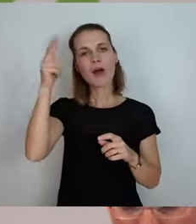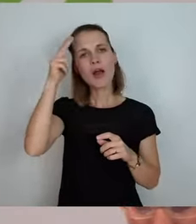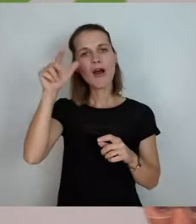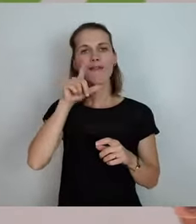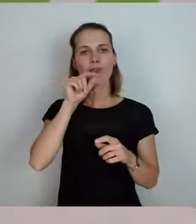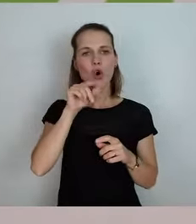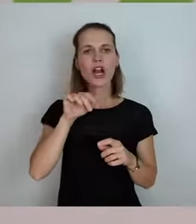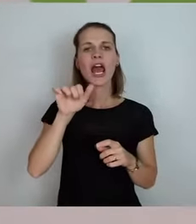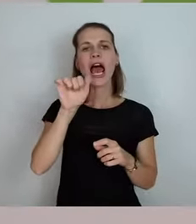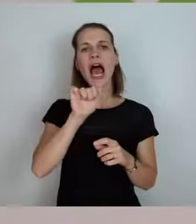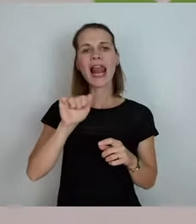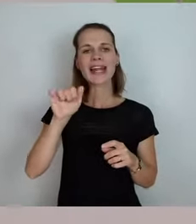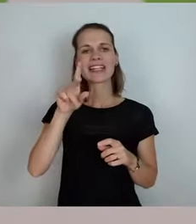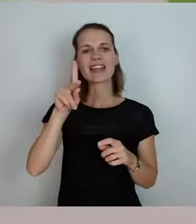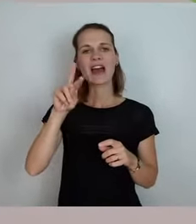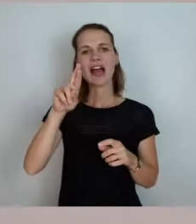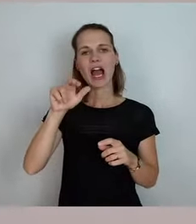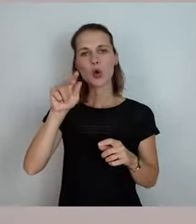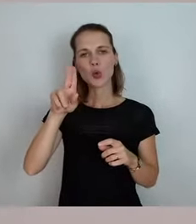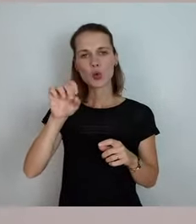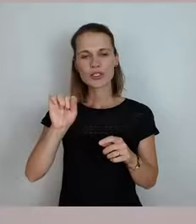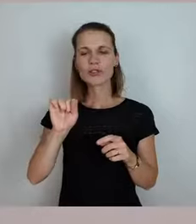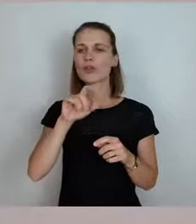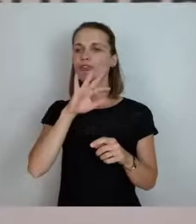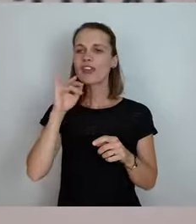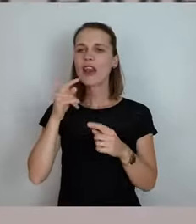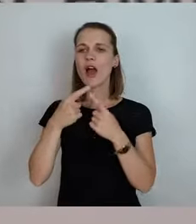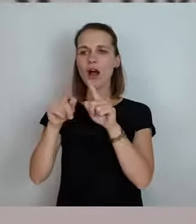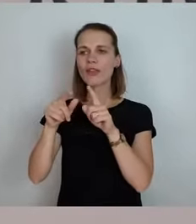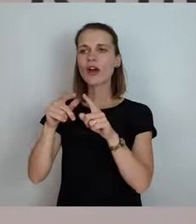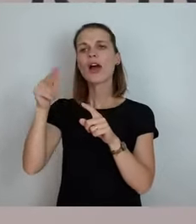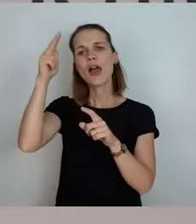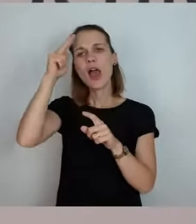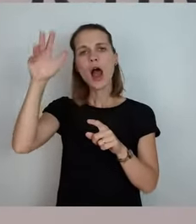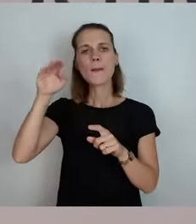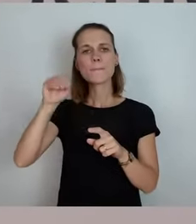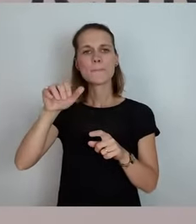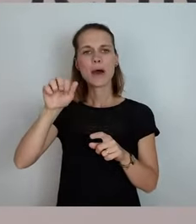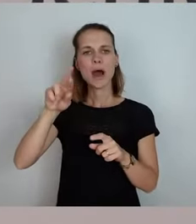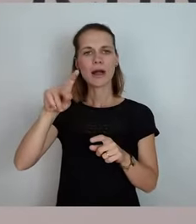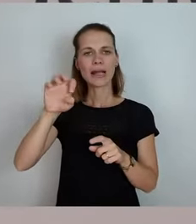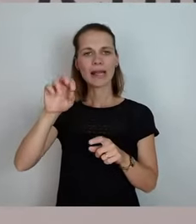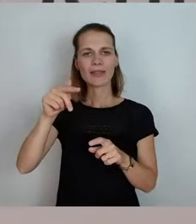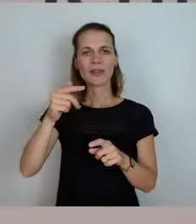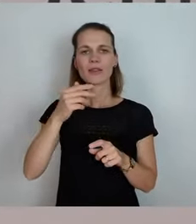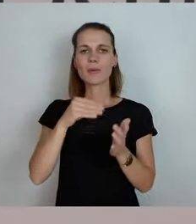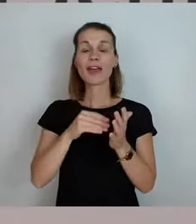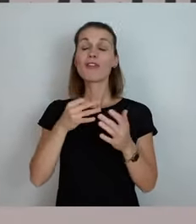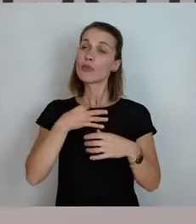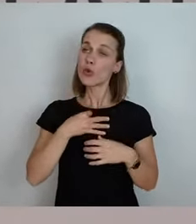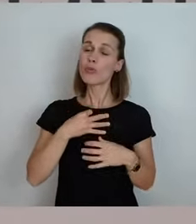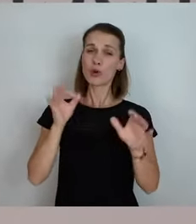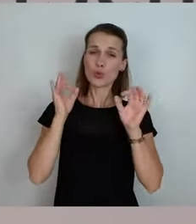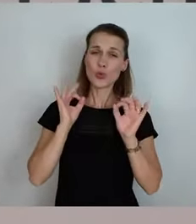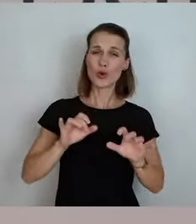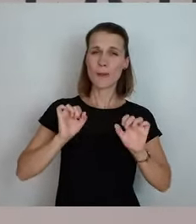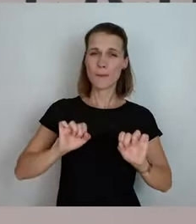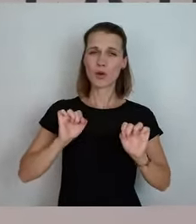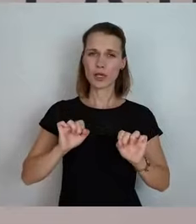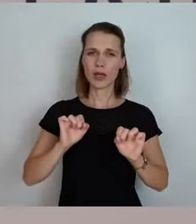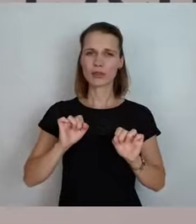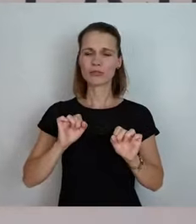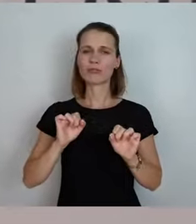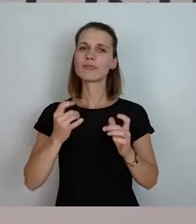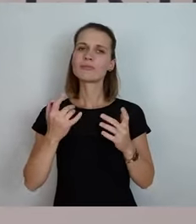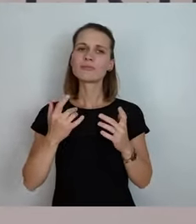und Jörg Markatz sind mit dabei und viele, viele andere. Für mich ist es immer eine wunderbare Möglichkeit, mal zu schauen,